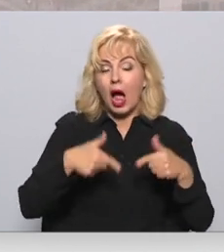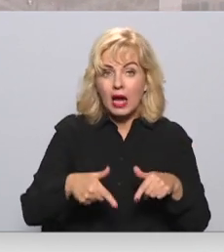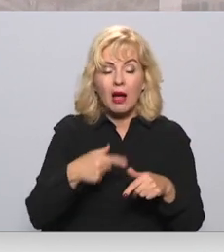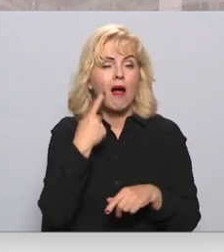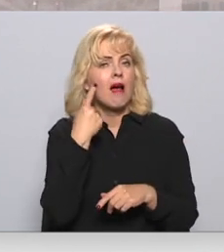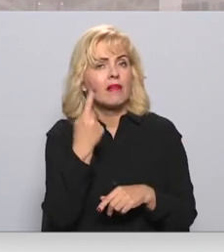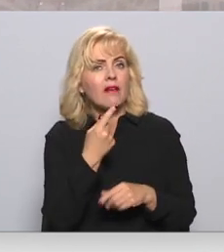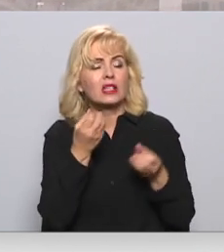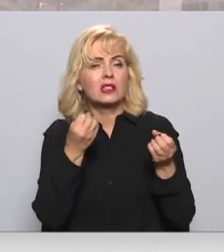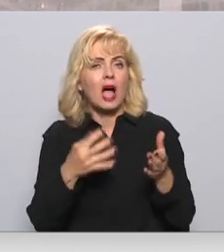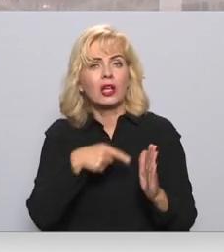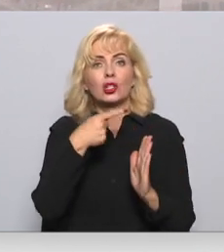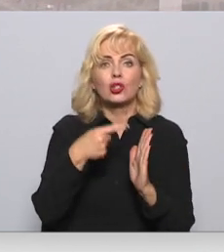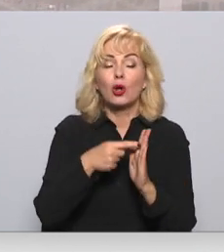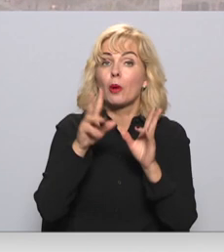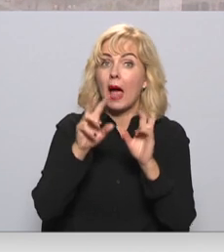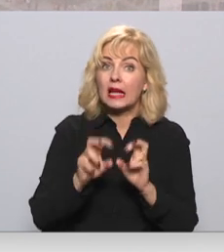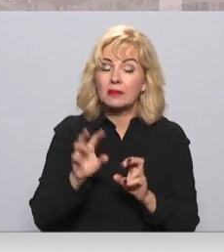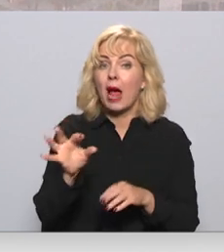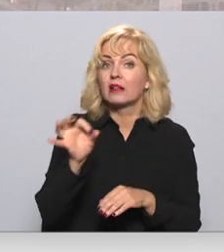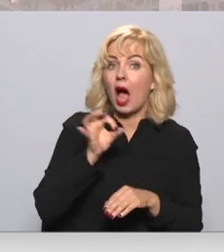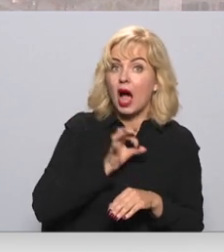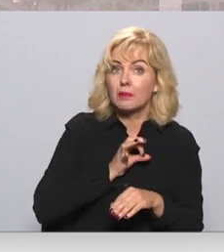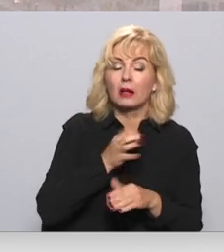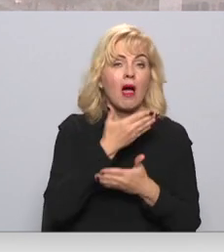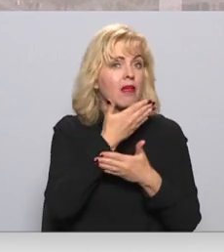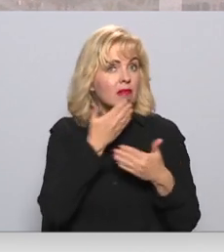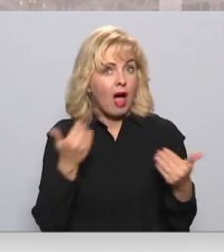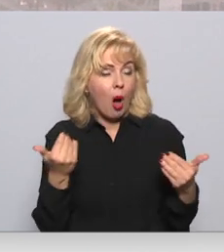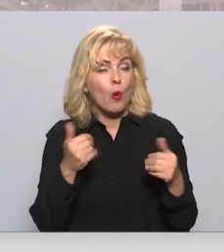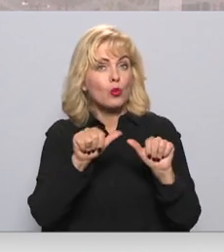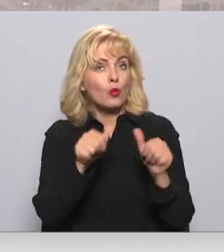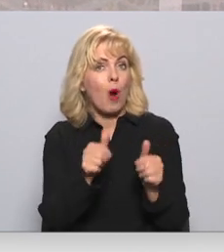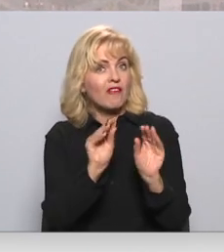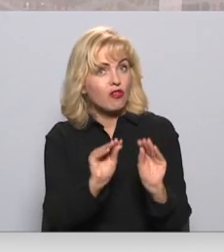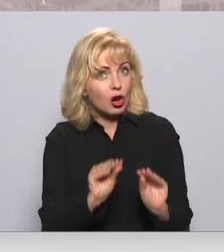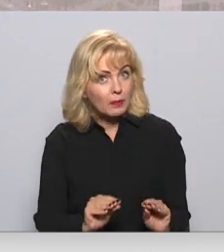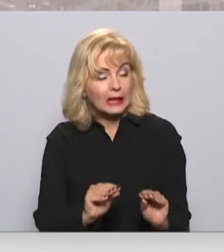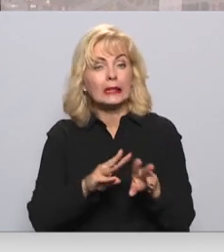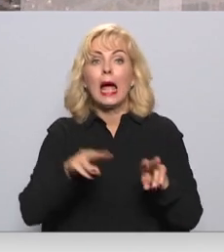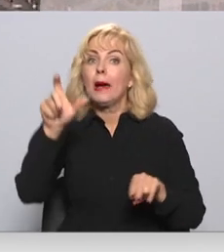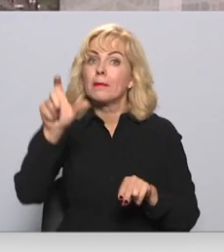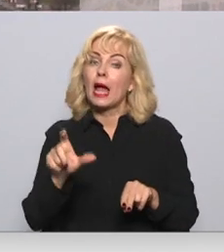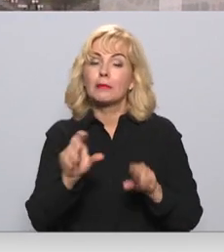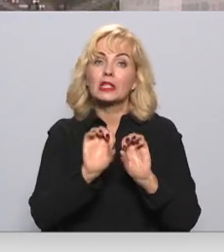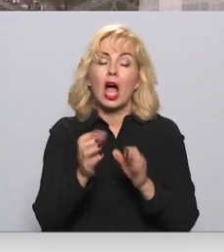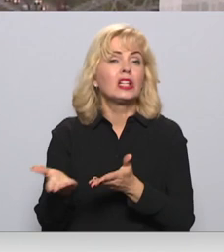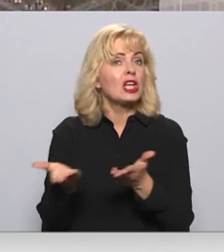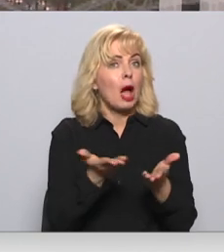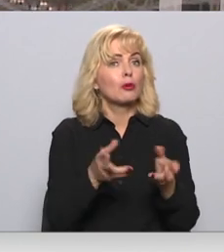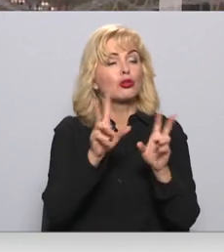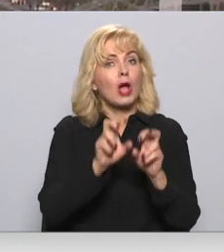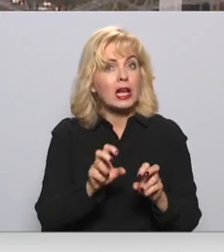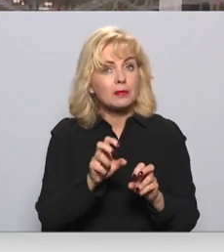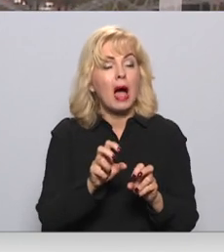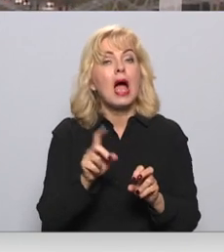neviens skaidrs jautājums, ko eksperti varētu atbildēt, tā arī nav ticis noformulēts. Premjeras skaidro, ka jebkurš eksperts nāk ar